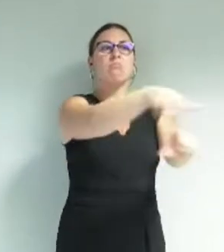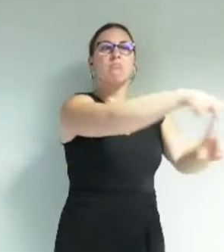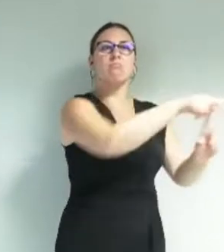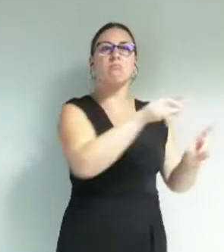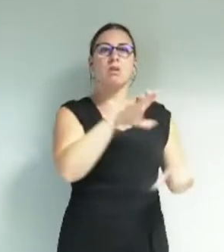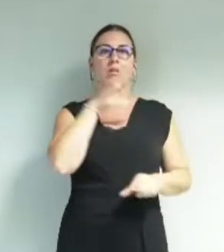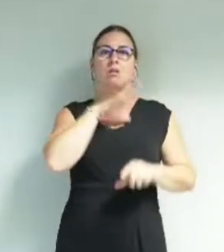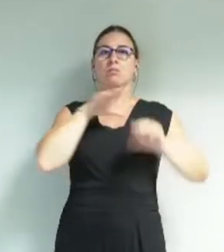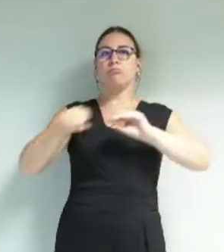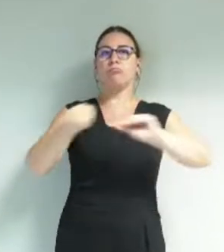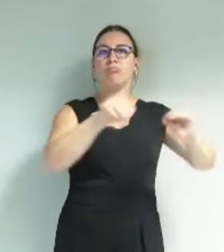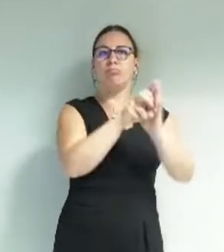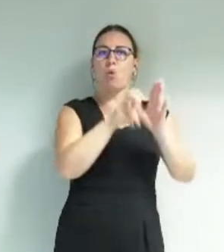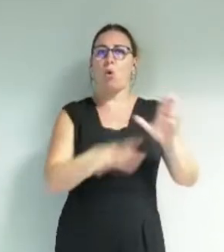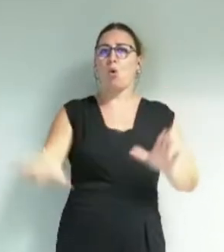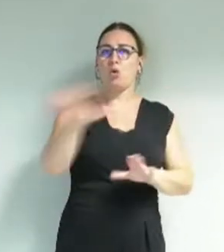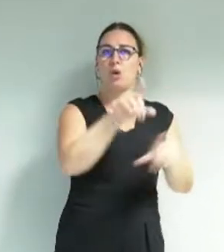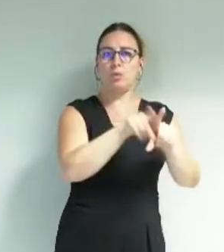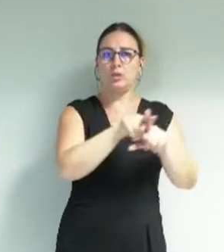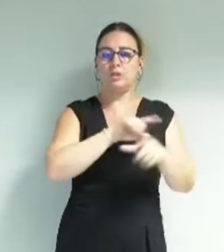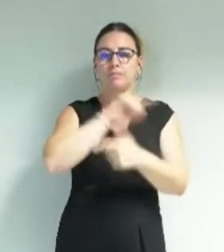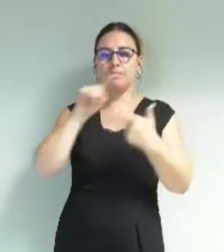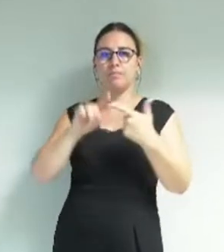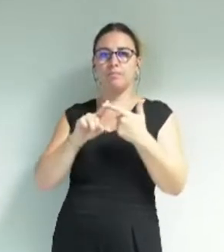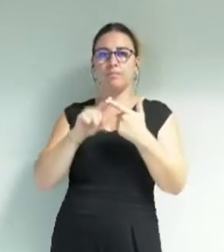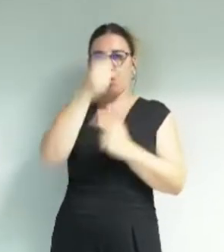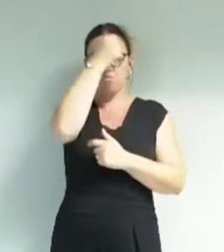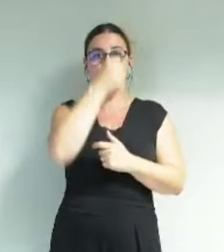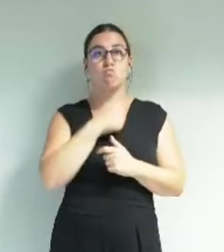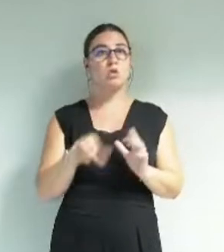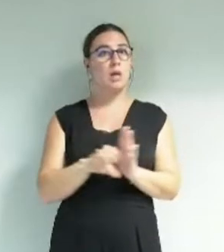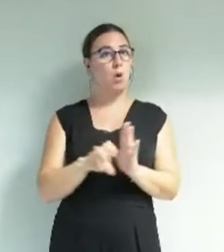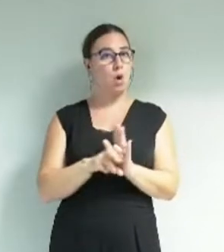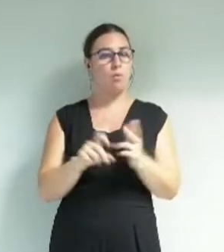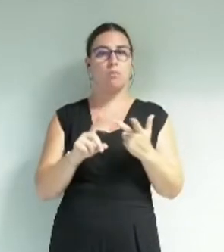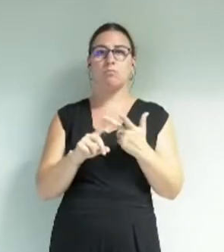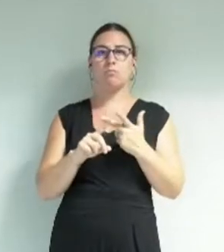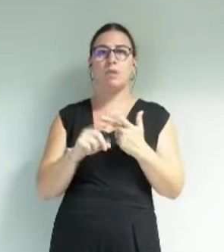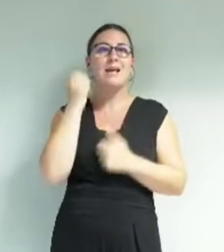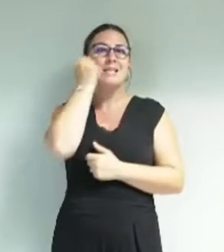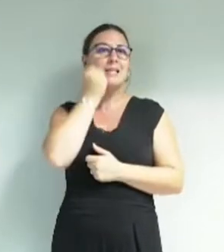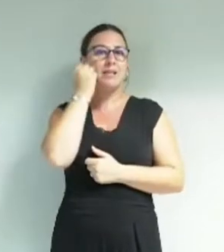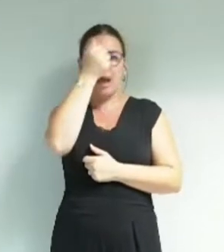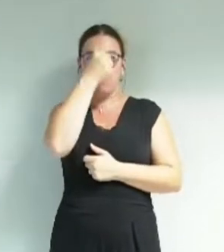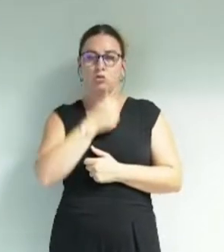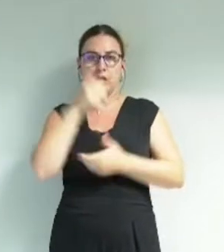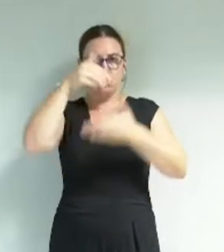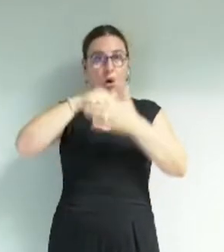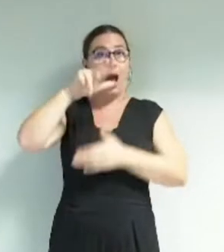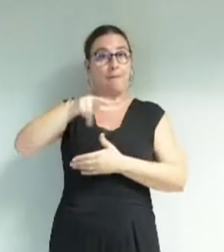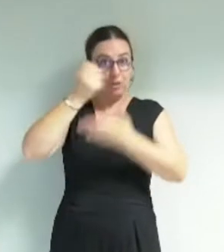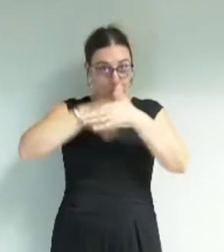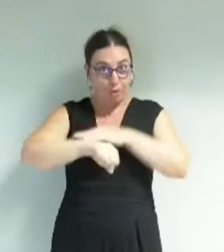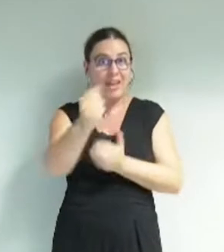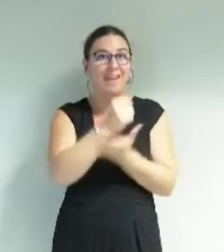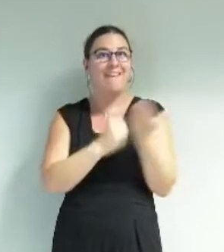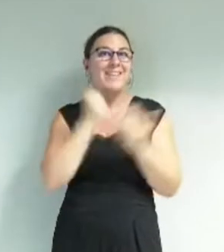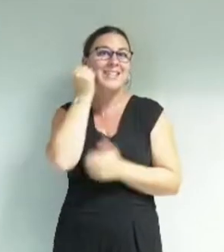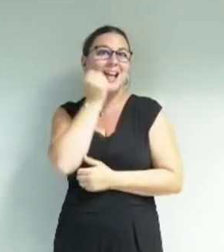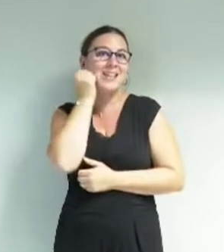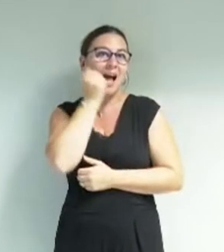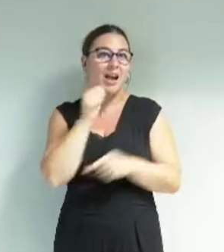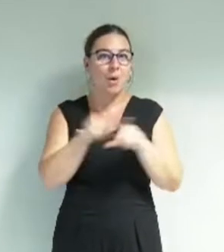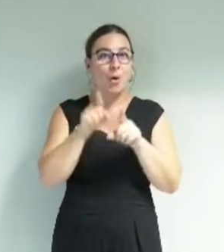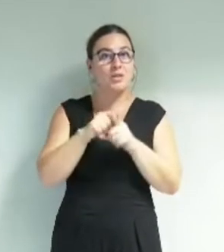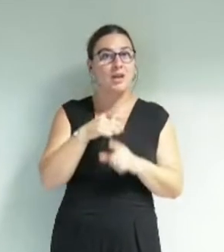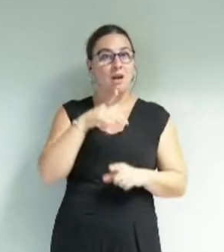interviennent dans toutes les écoles de Grenoble. Le musée de Grenoble, le musée Stendhal, constitué de l'appartement où est né l'auteur et celui où il a grandi aux